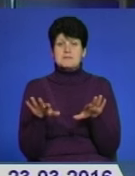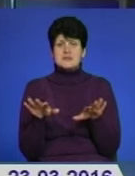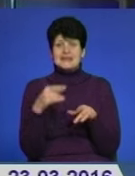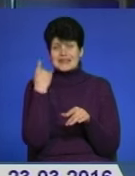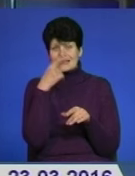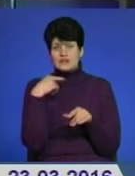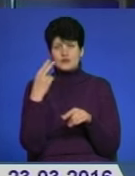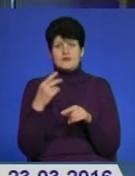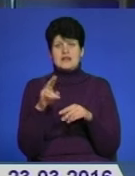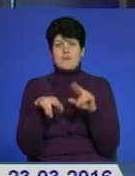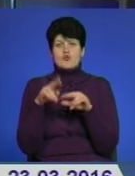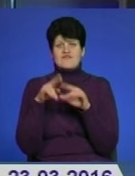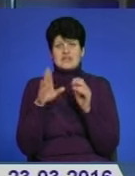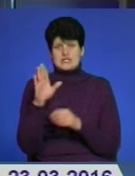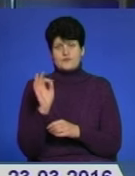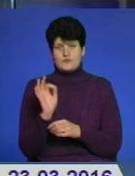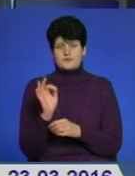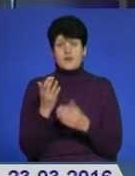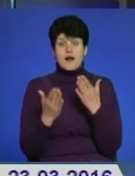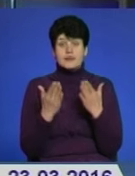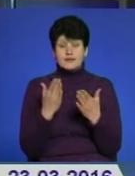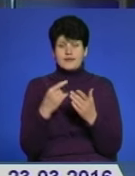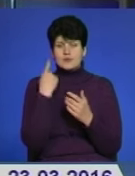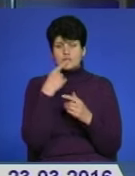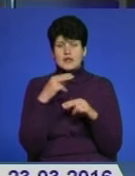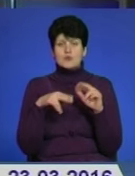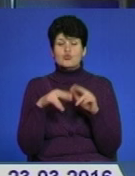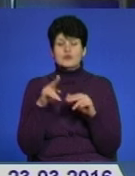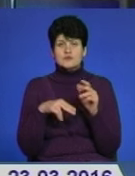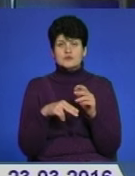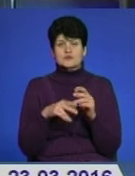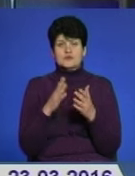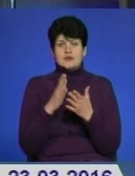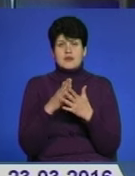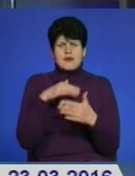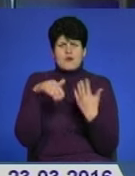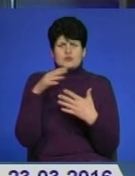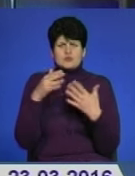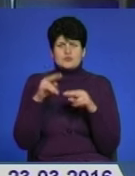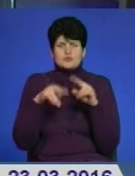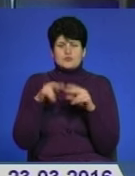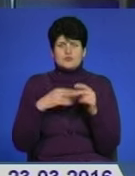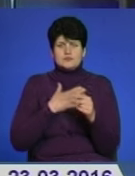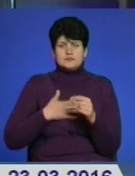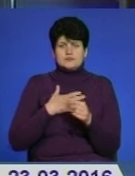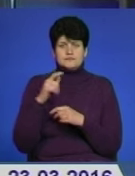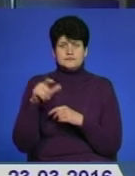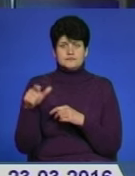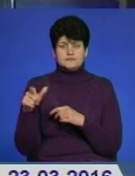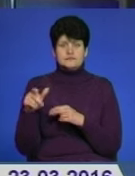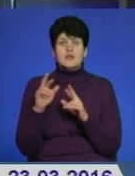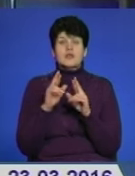індивідуальне будівництво. Однак індивідуальне будівництво продукує хаотичну забудову, стурбована частина жителів.